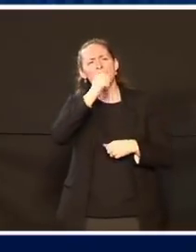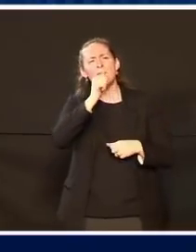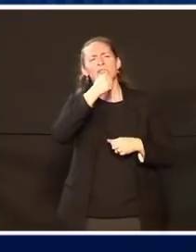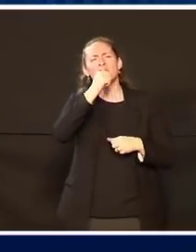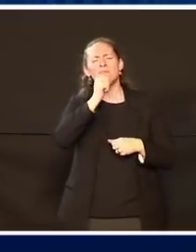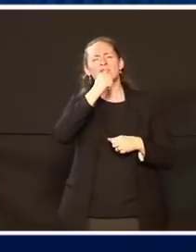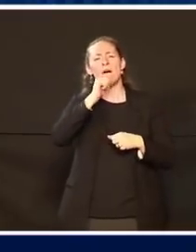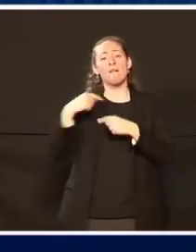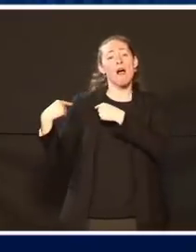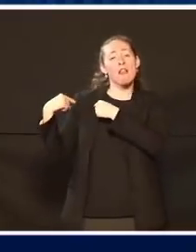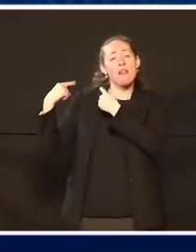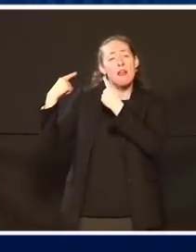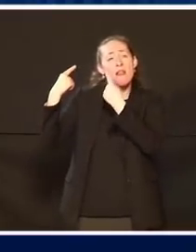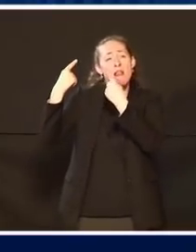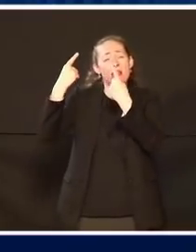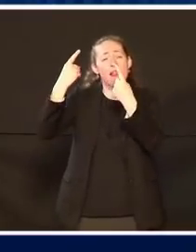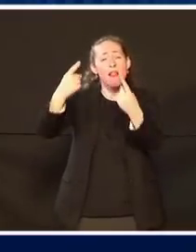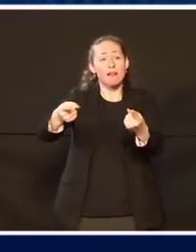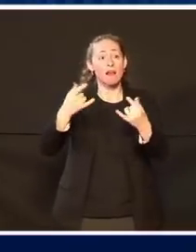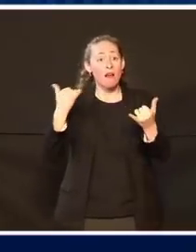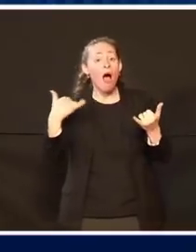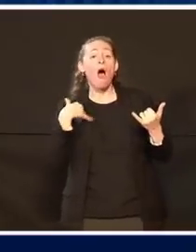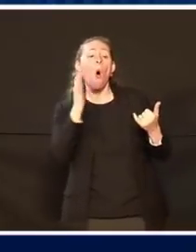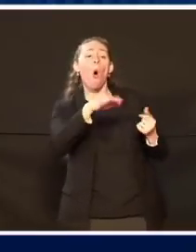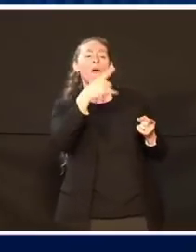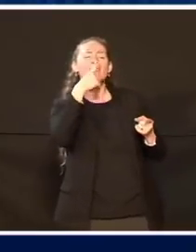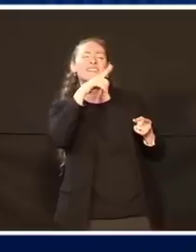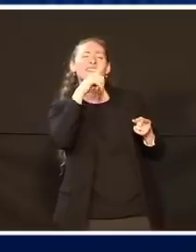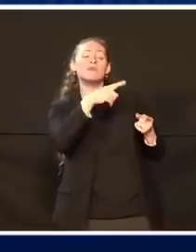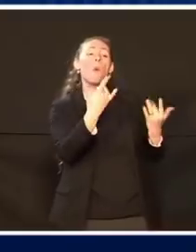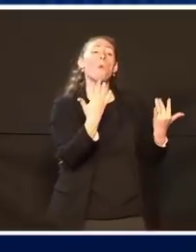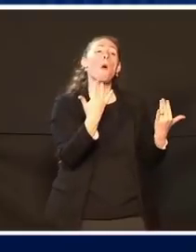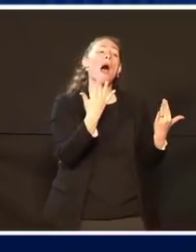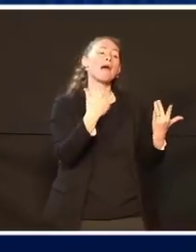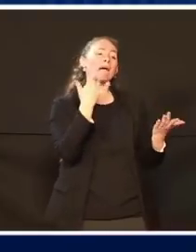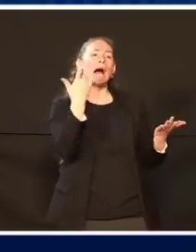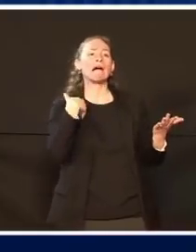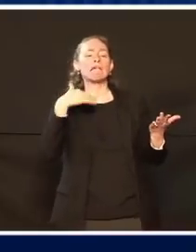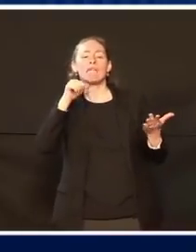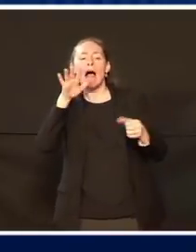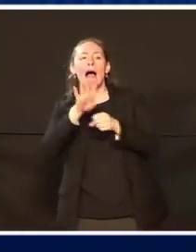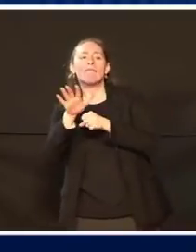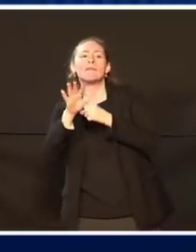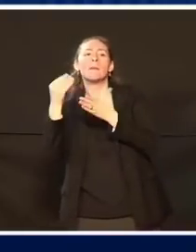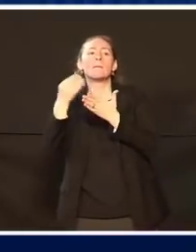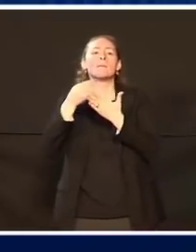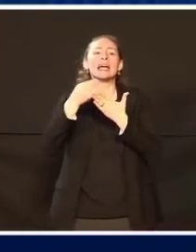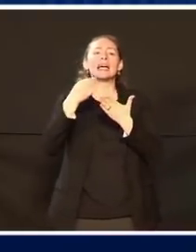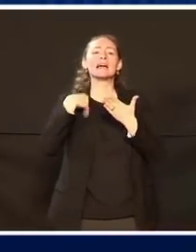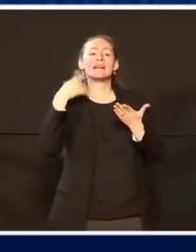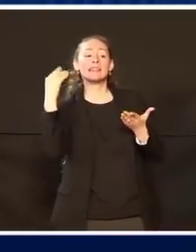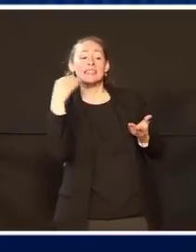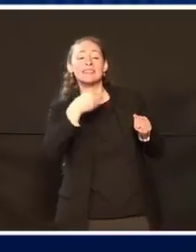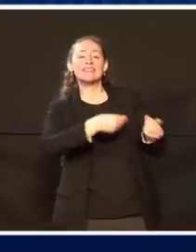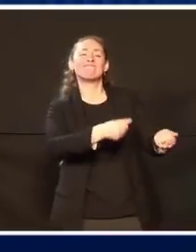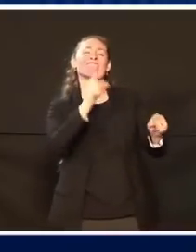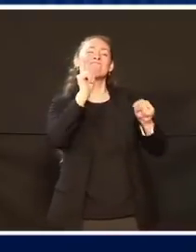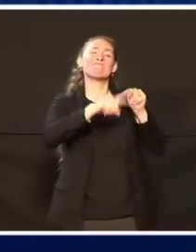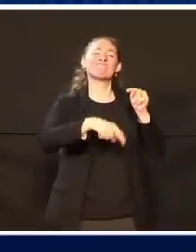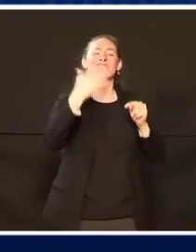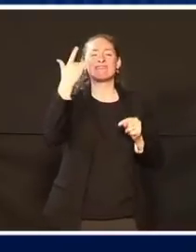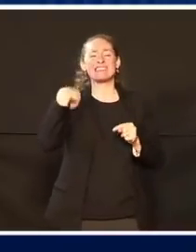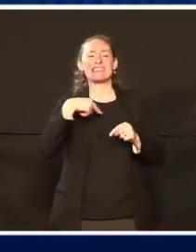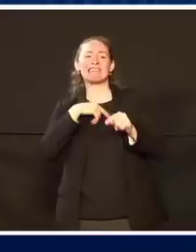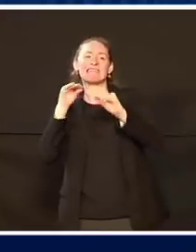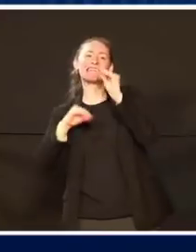Ich sage Ihnen, dass wir das Geld so einsetzen, dass hier Leid gelindert wird.